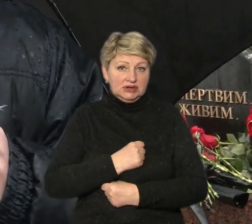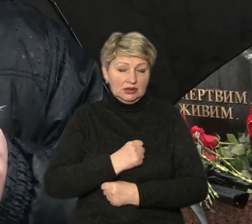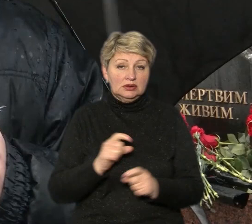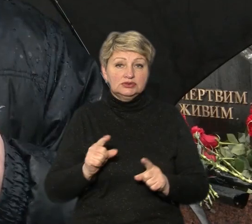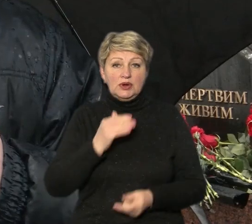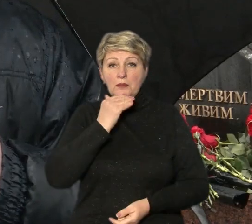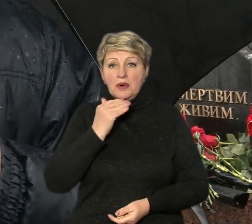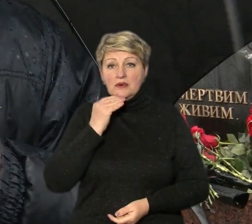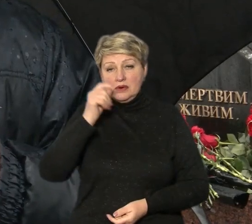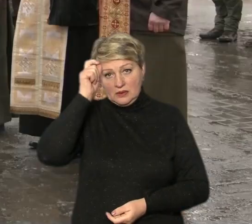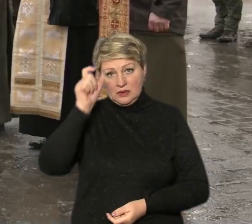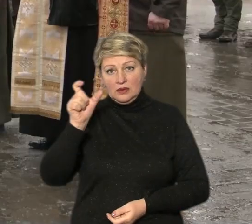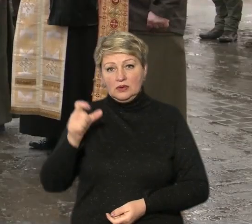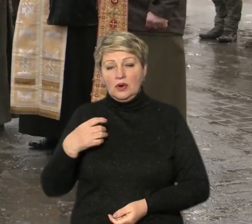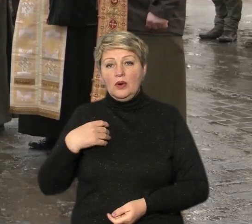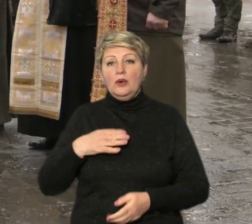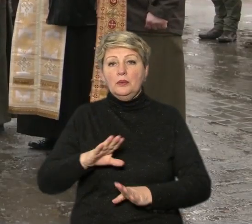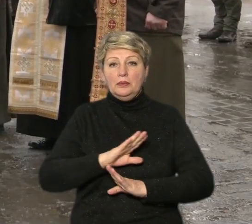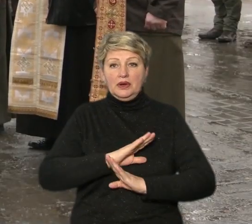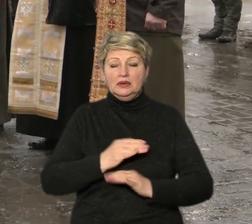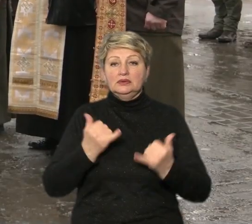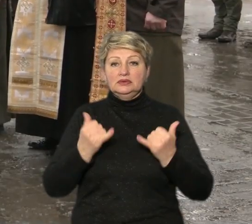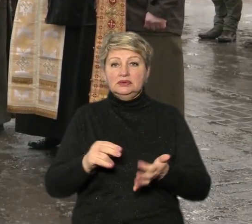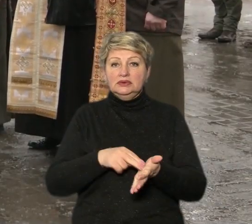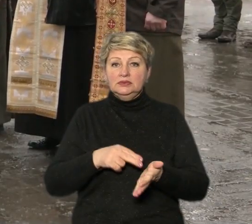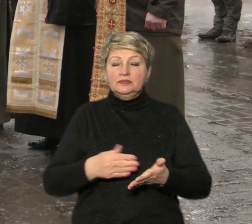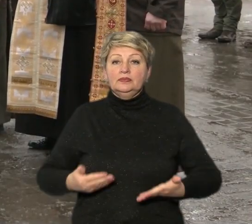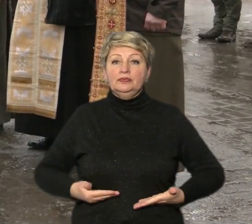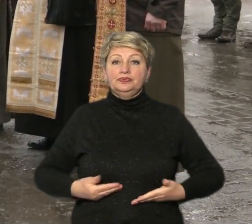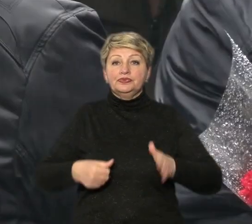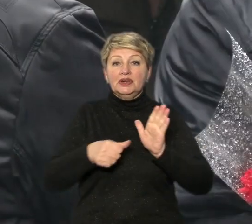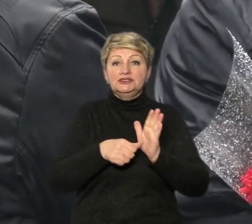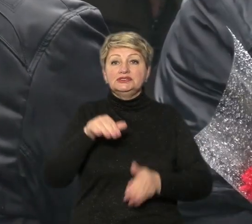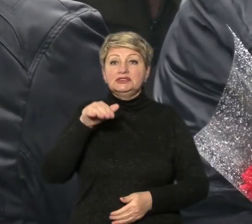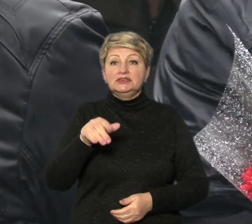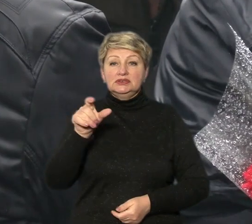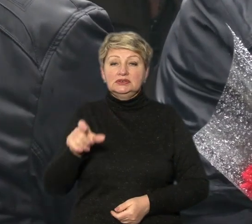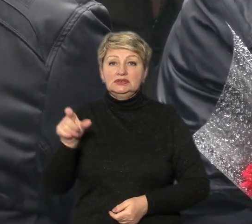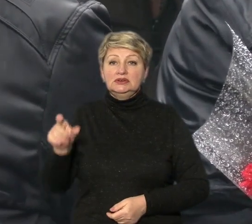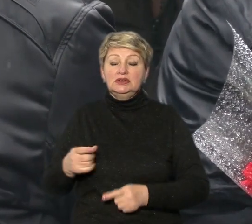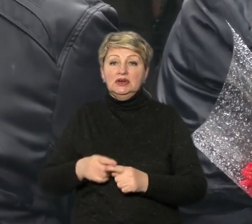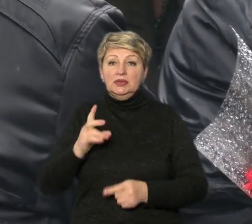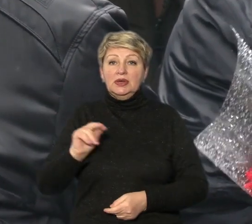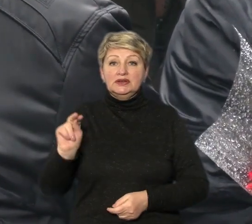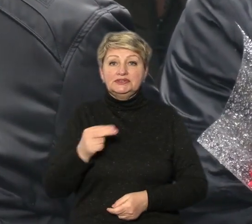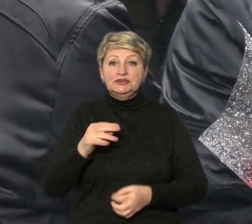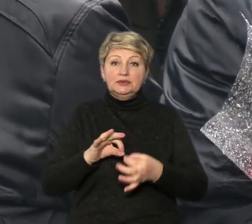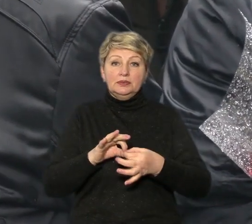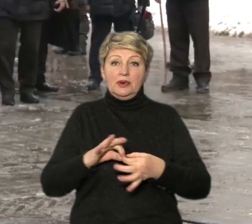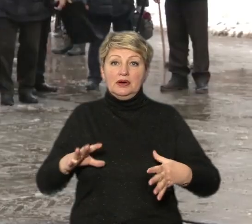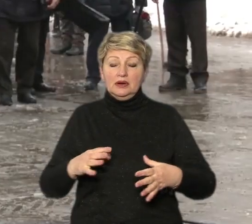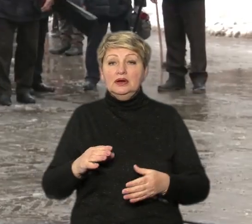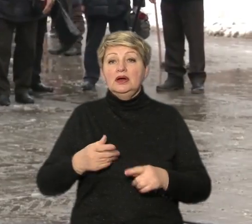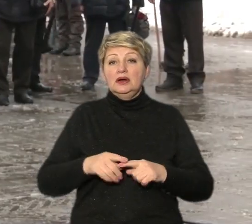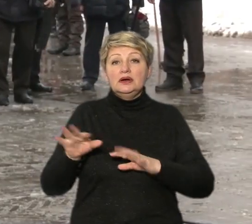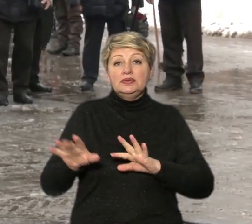хлопців погибли. Нині на Черкасщині проживає понад 6 тисяч ліквідаторів аварій на Чорнобильській АЕС, вчинки яких